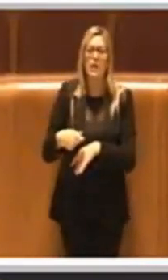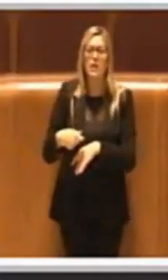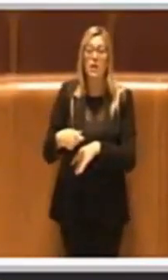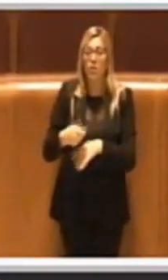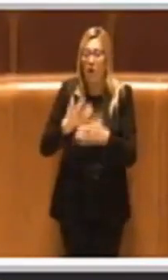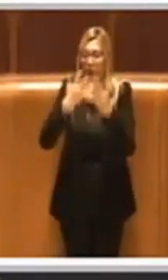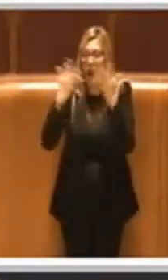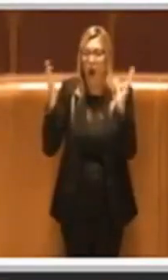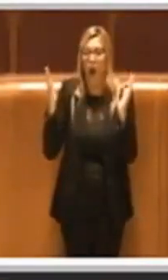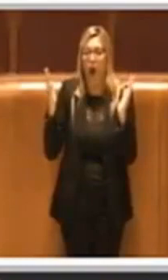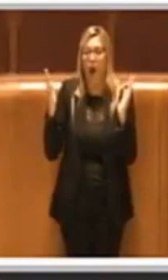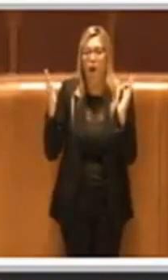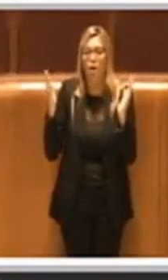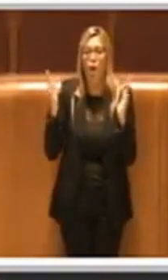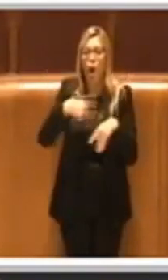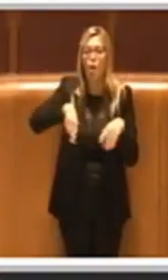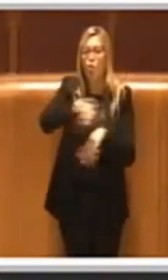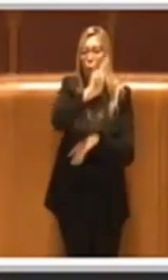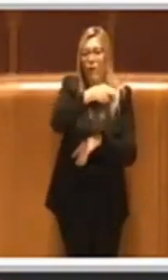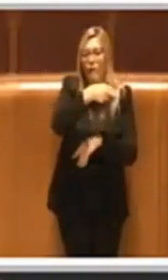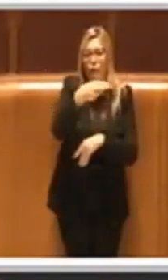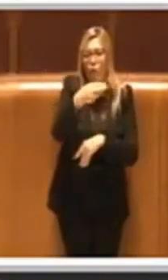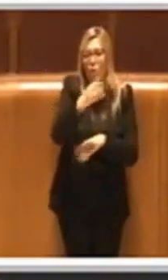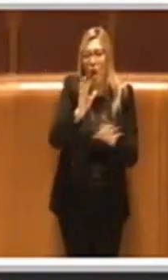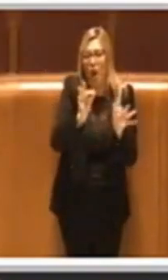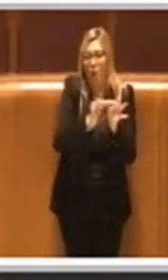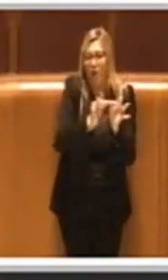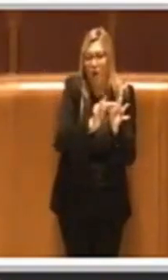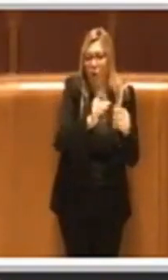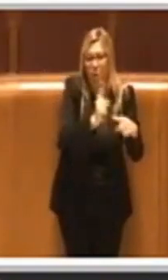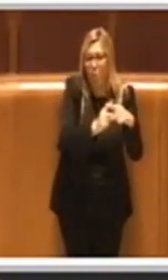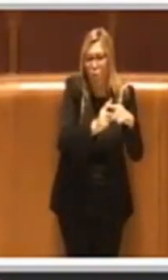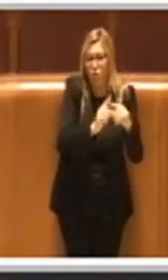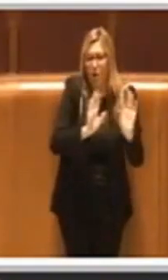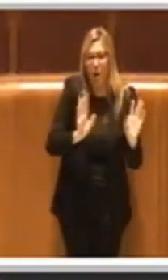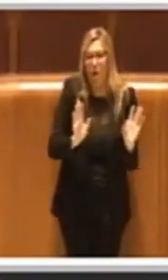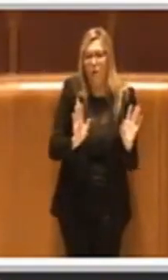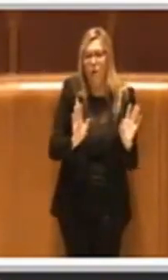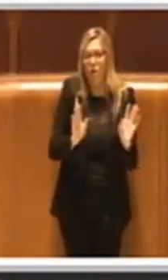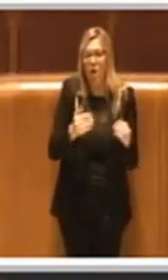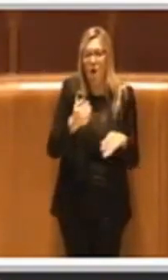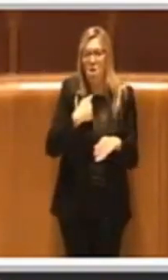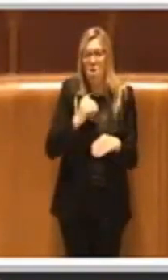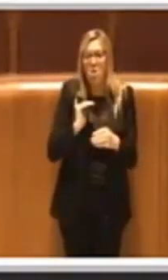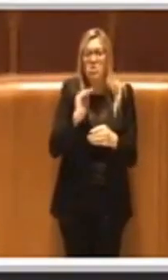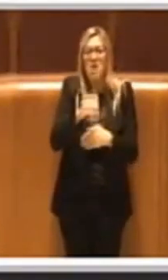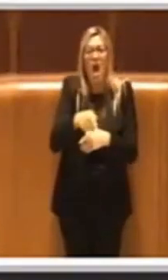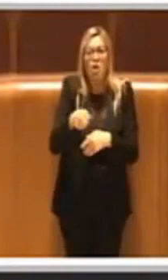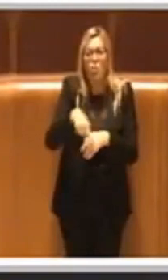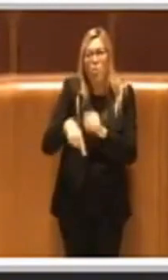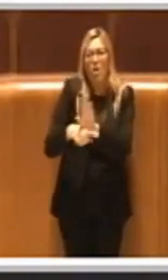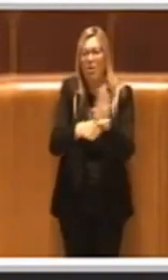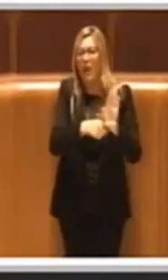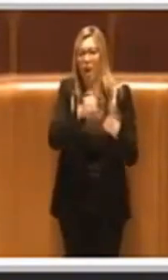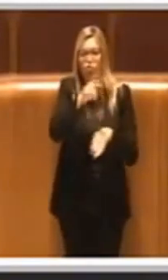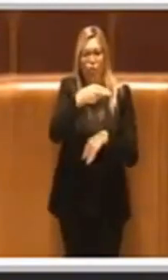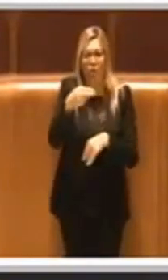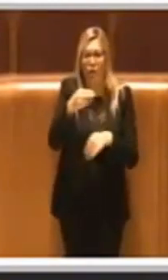Ovviamente lo voteremo in un modo positivo e quindi io salto anche la dichiarazione di voto.